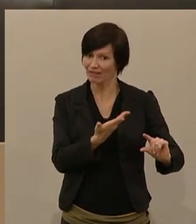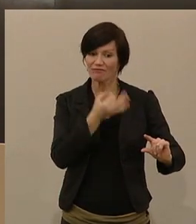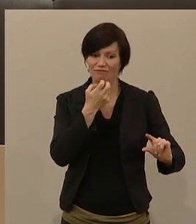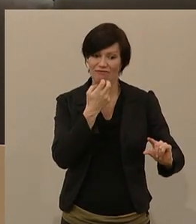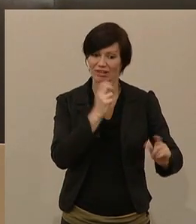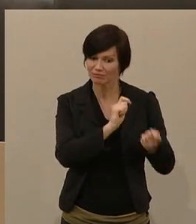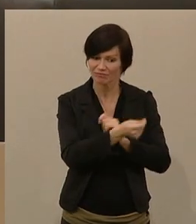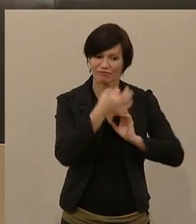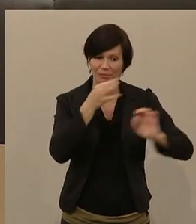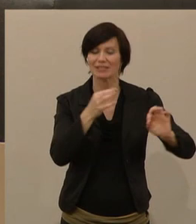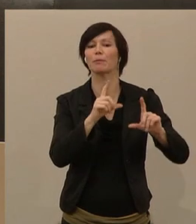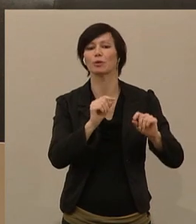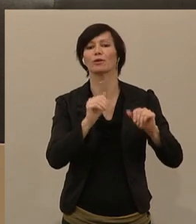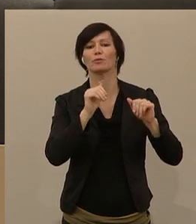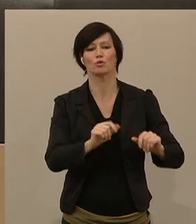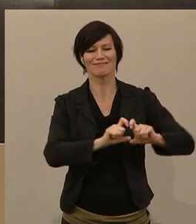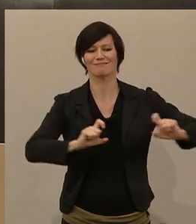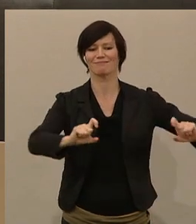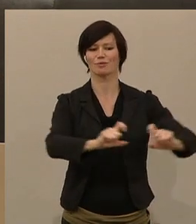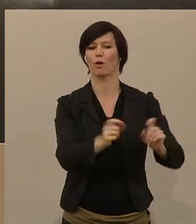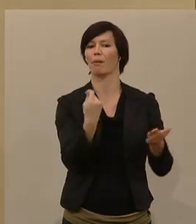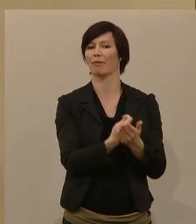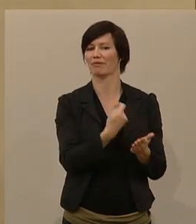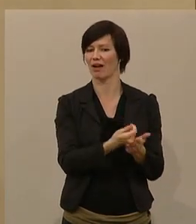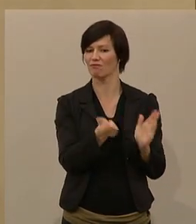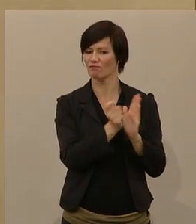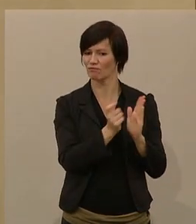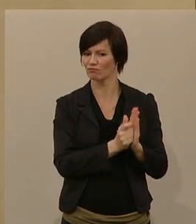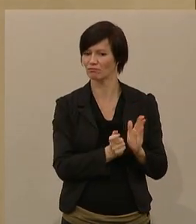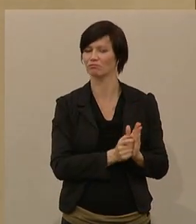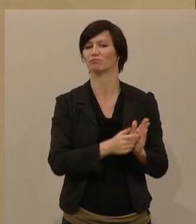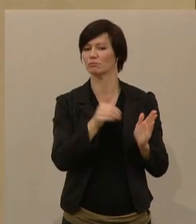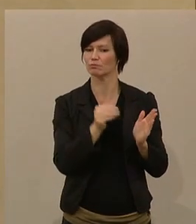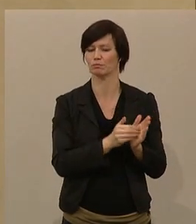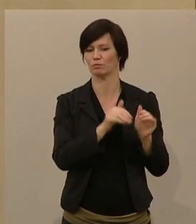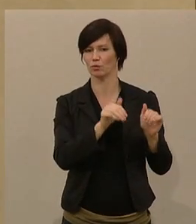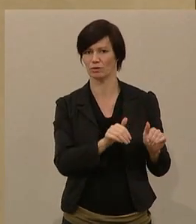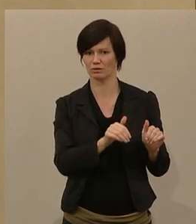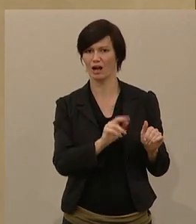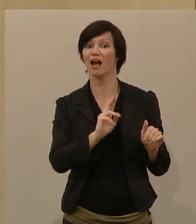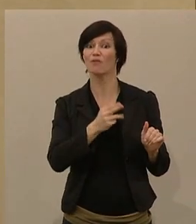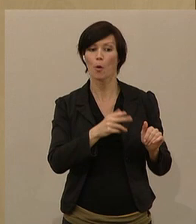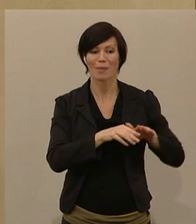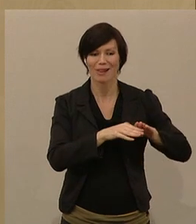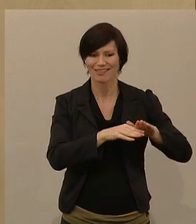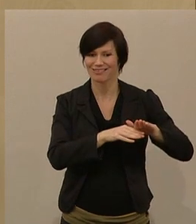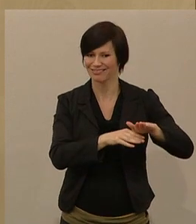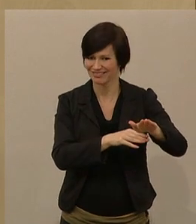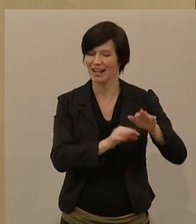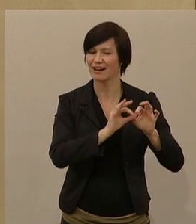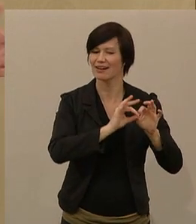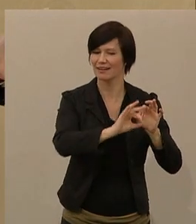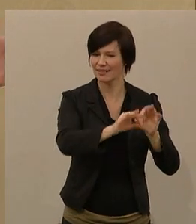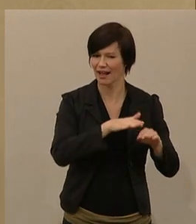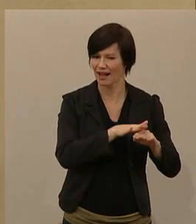fordern. Und das ist das, was wir wollen. Denn lineare Erhöhungen führen dazu, dass